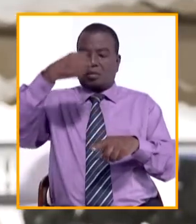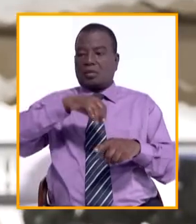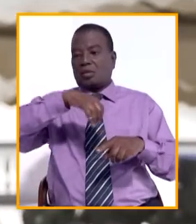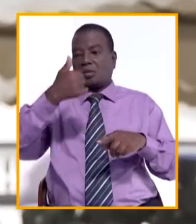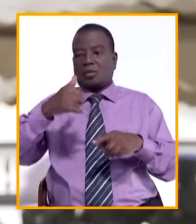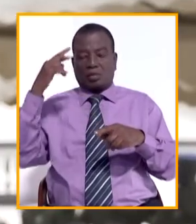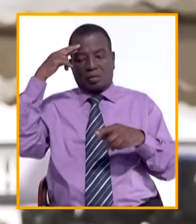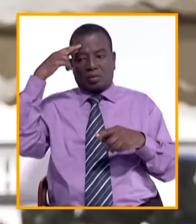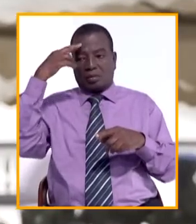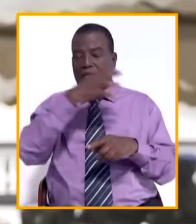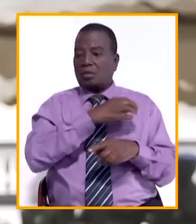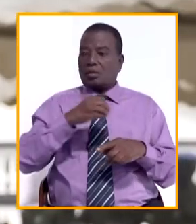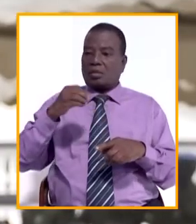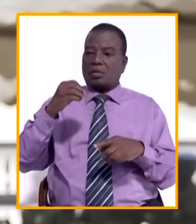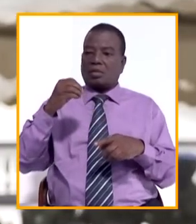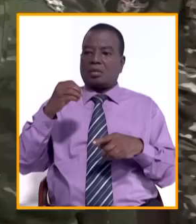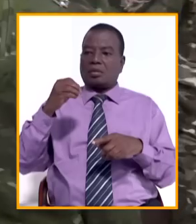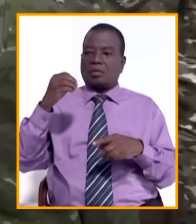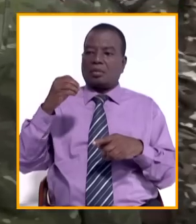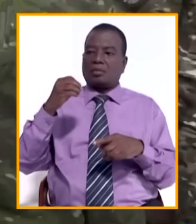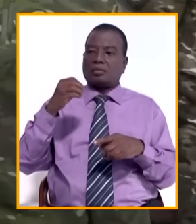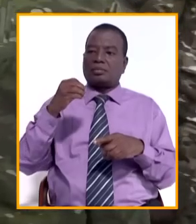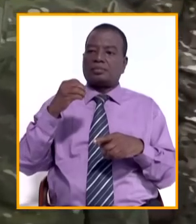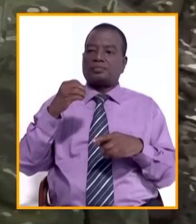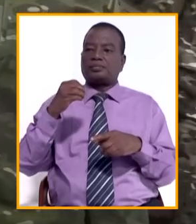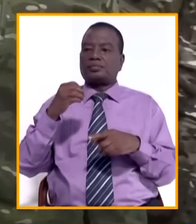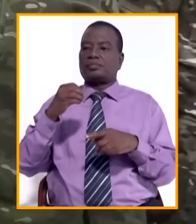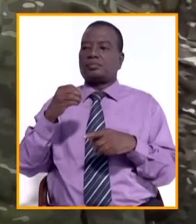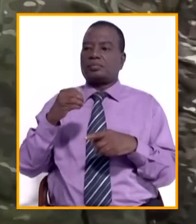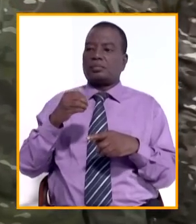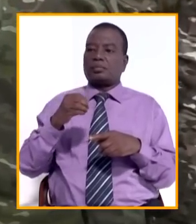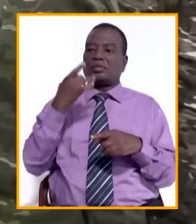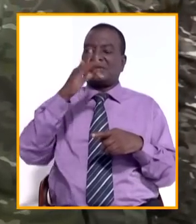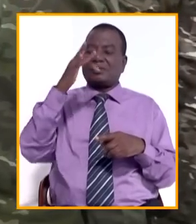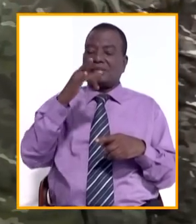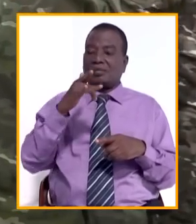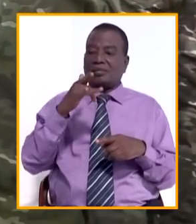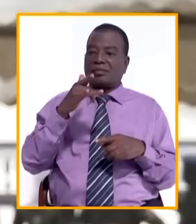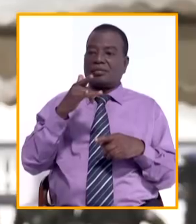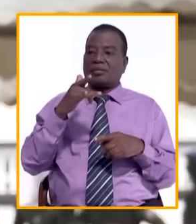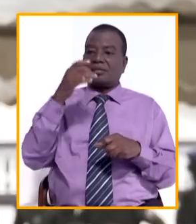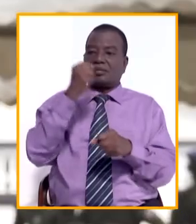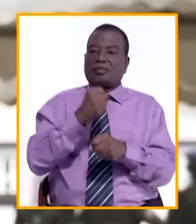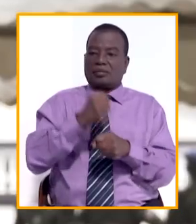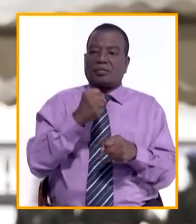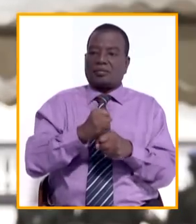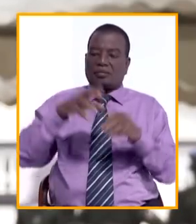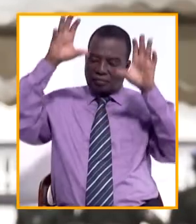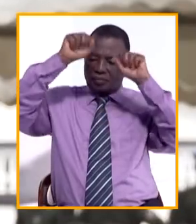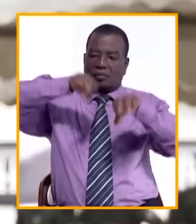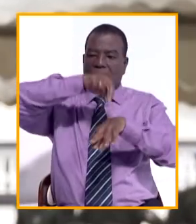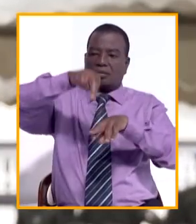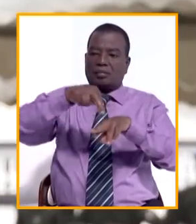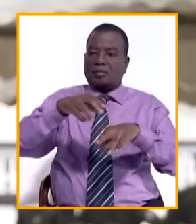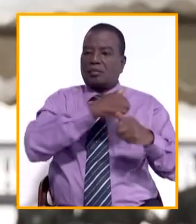autres qu'une infraction à une disposition quelconque. Grâce au leadership de son excellence, monsieur le président de la République,